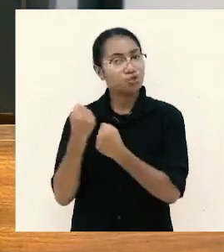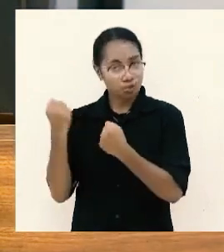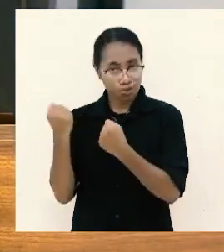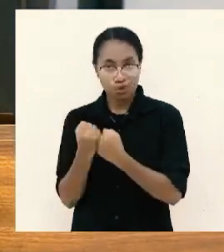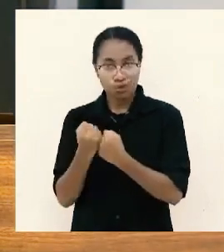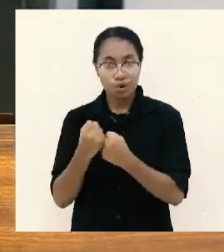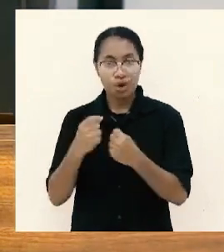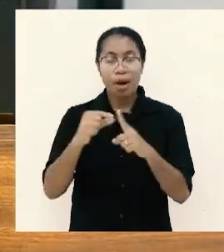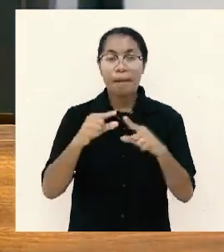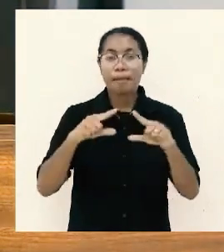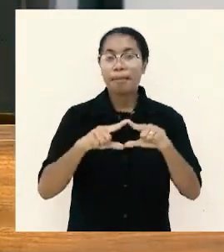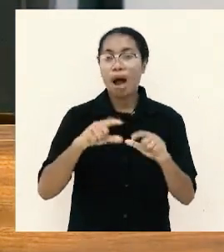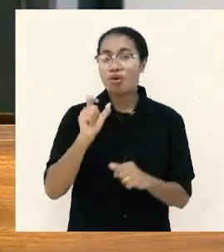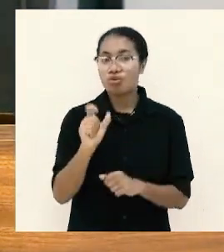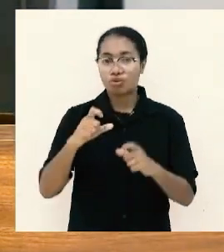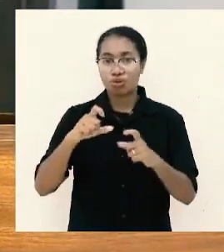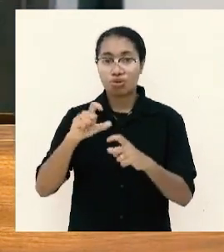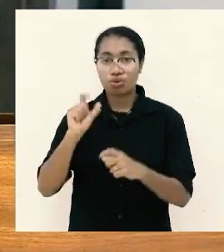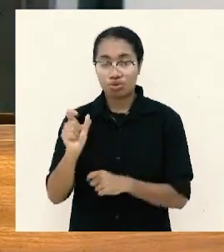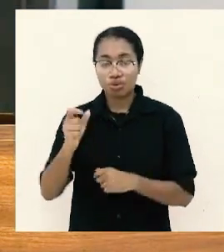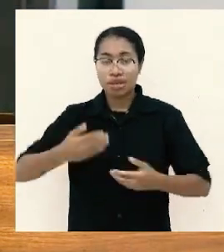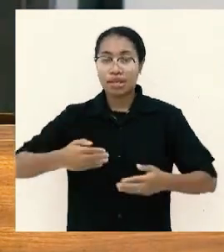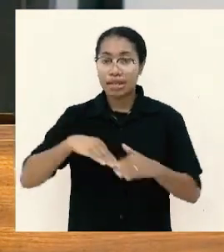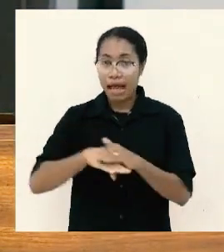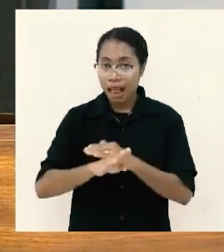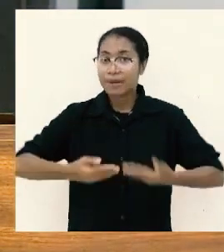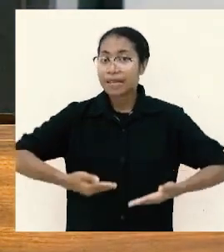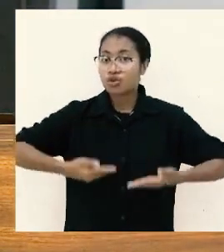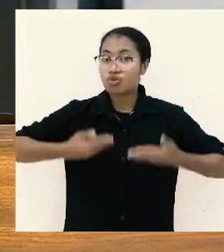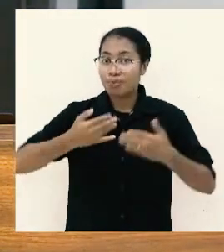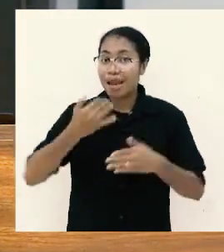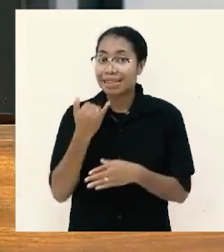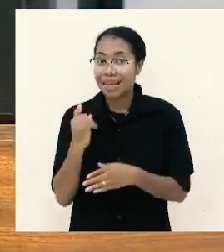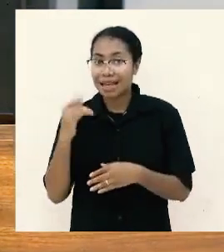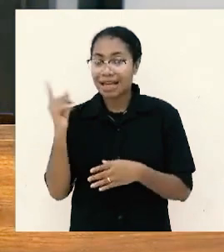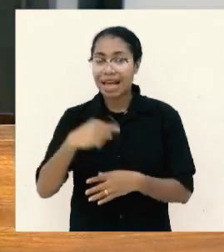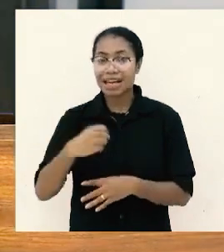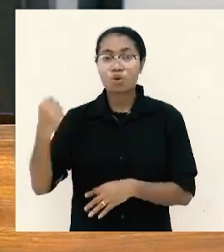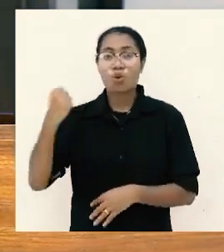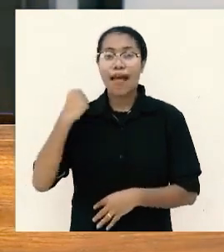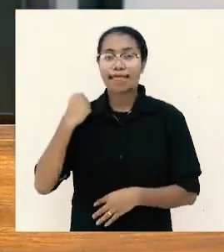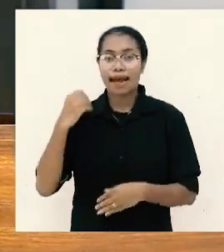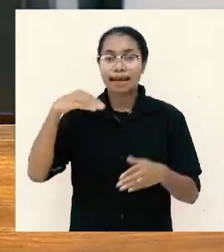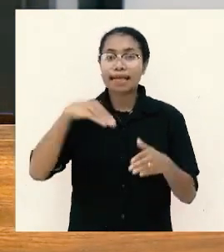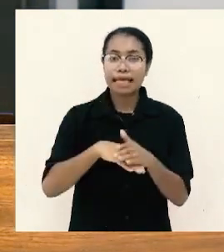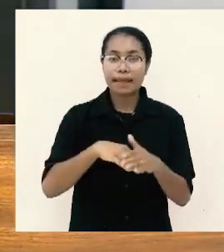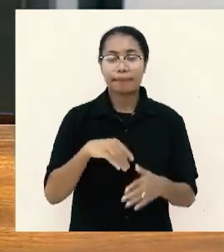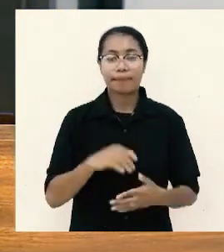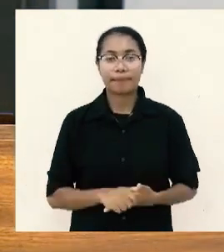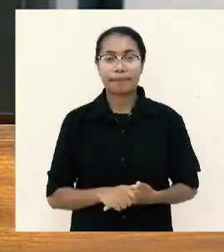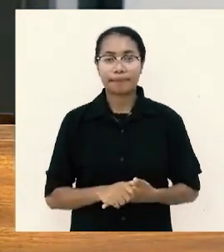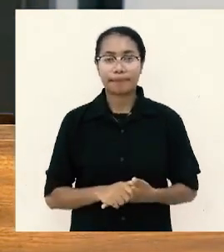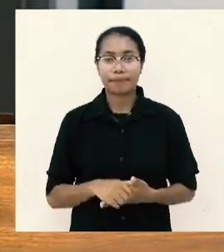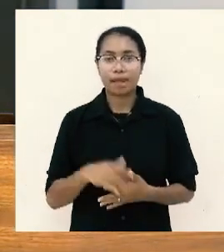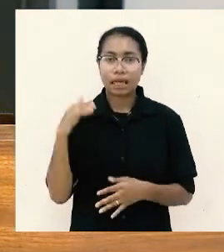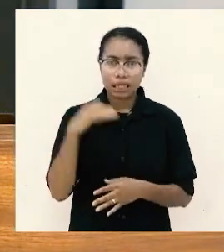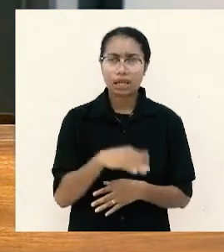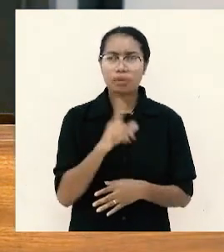kehidupannya dengan keuangan yang mereka kirimkan. Nah, pada